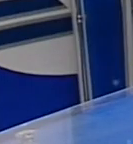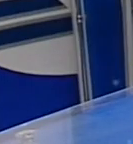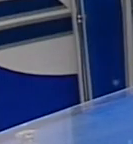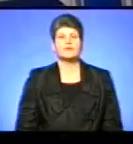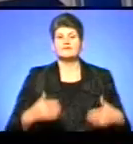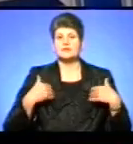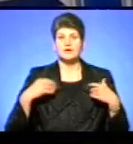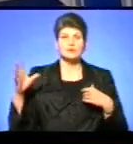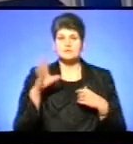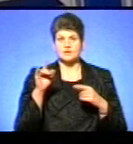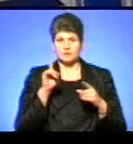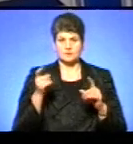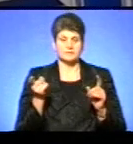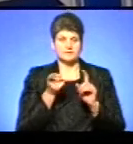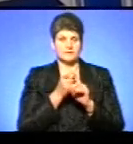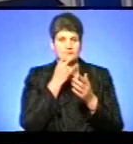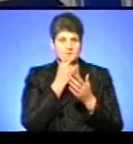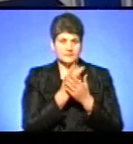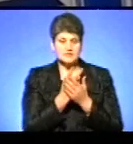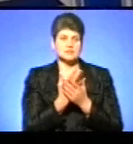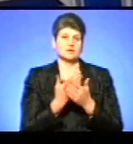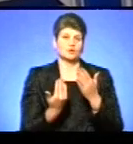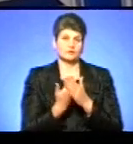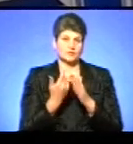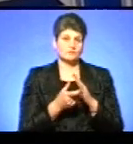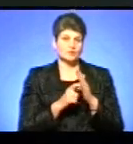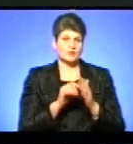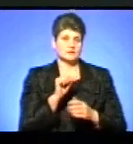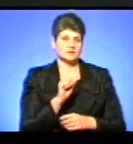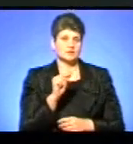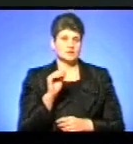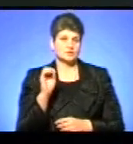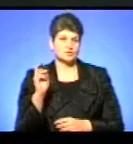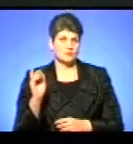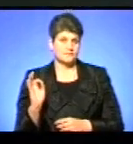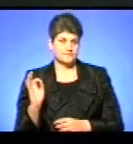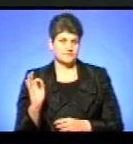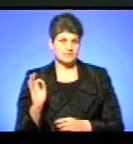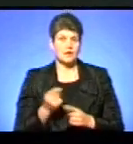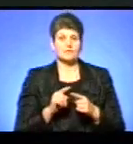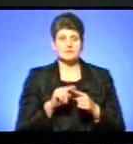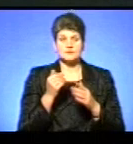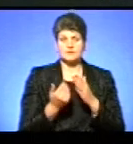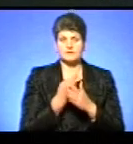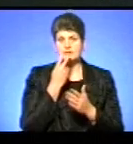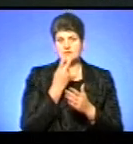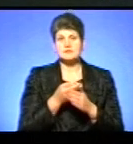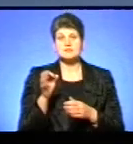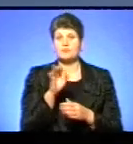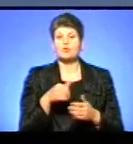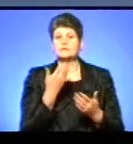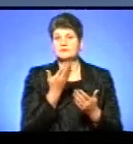Вітаю всіх, хто щойно приєднався до нас. Ви дивитесь новини у студії Анастасія Чечко. І у цьому випуску дивіться про таке.